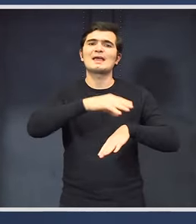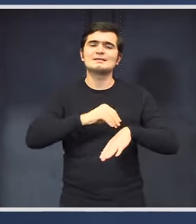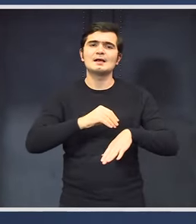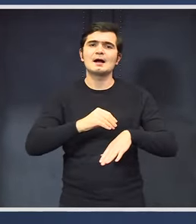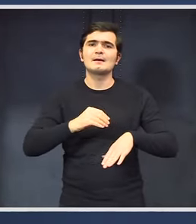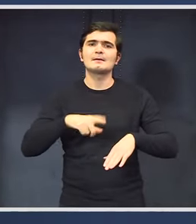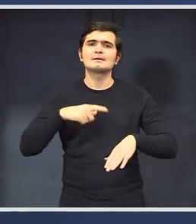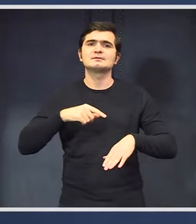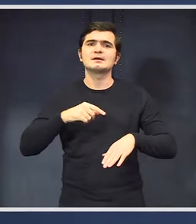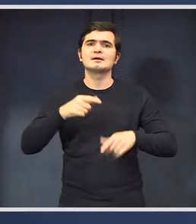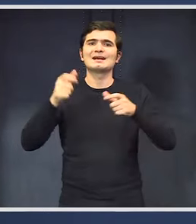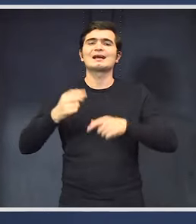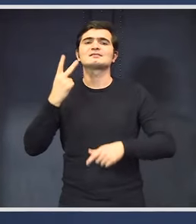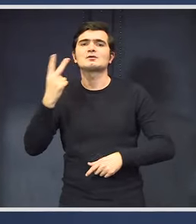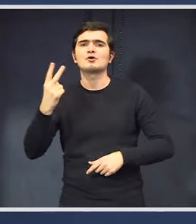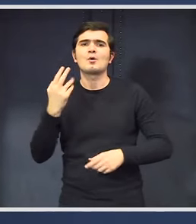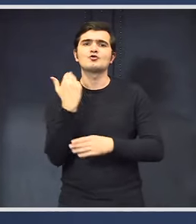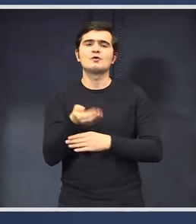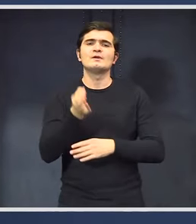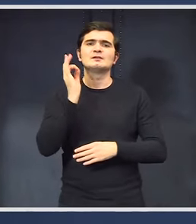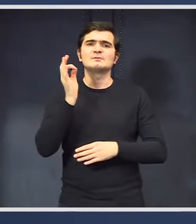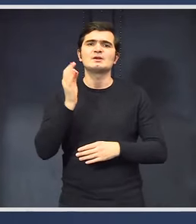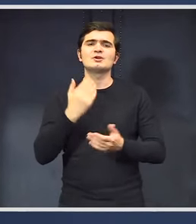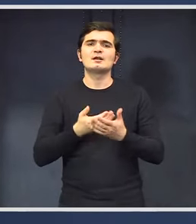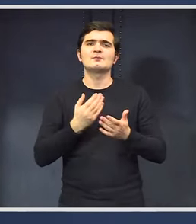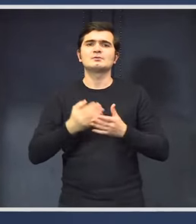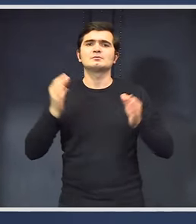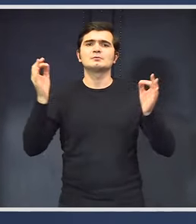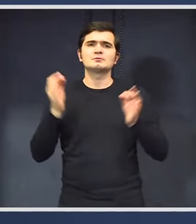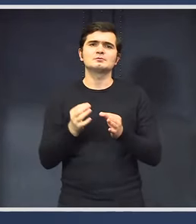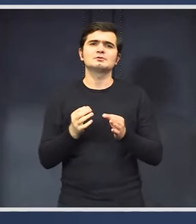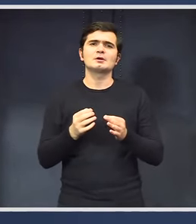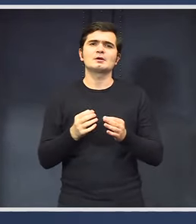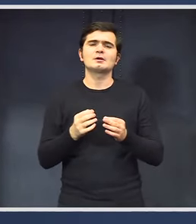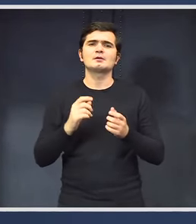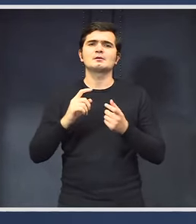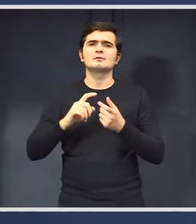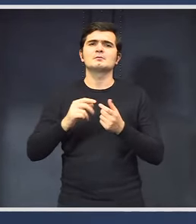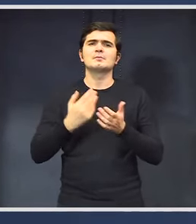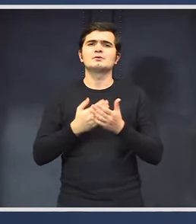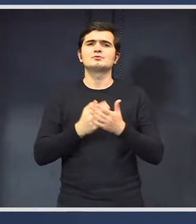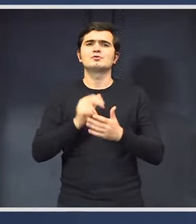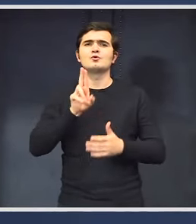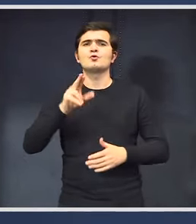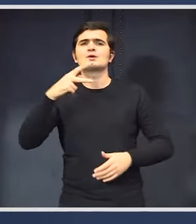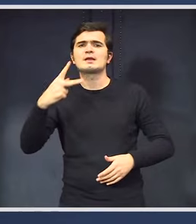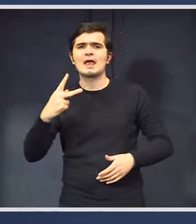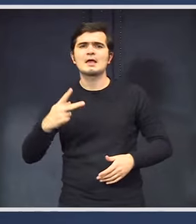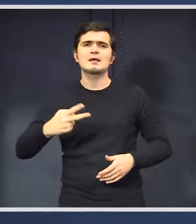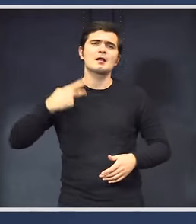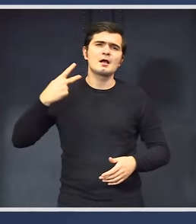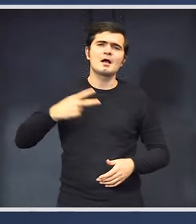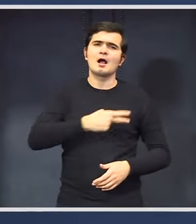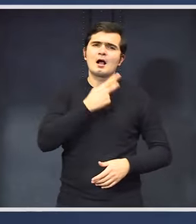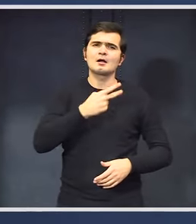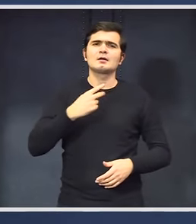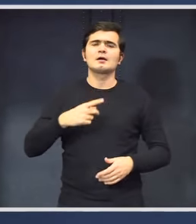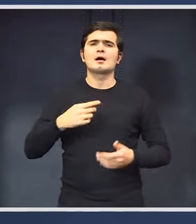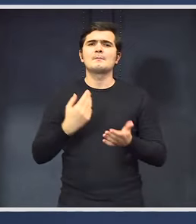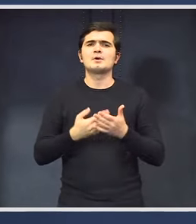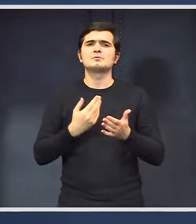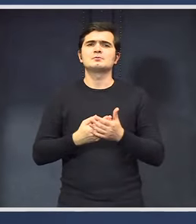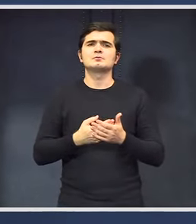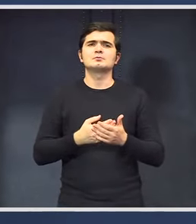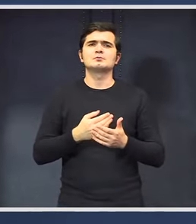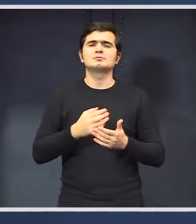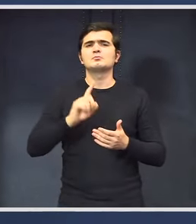au reducere la clasa a doua și oferțe speciale de tip last minute în Regatul Unit UK sunt cont amunei sume de 30 de lire,